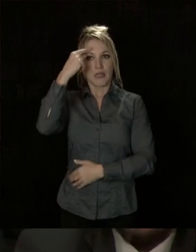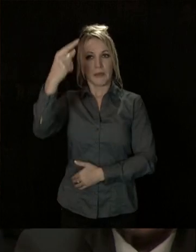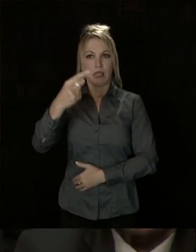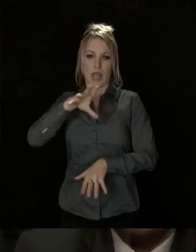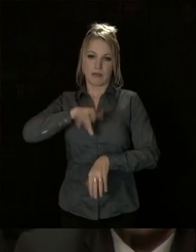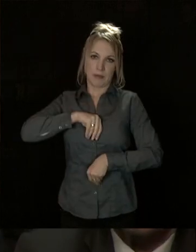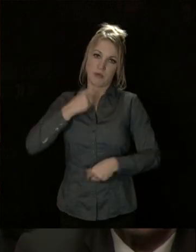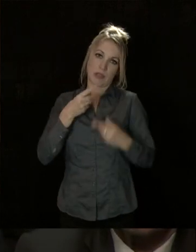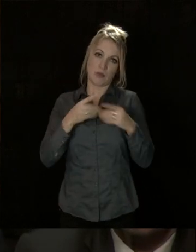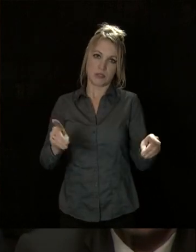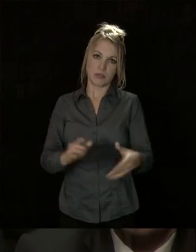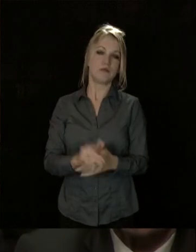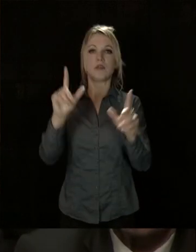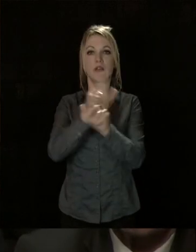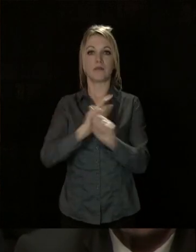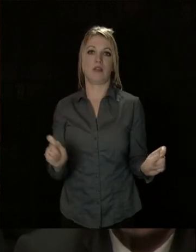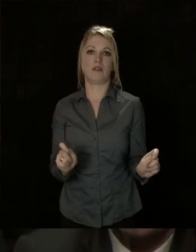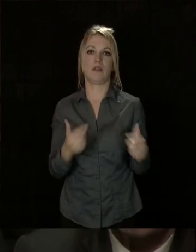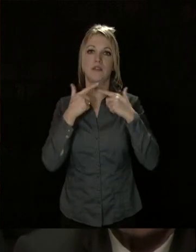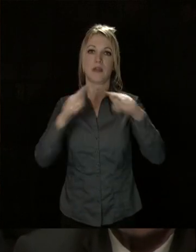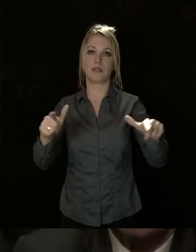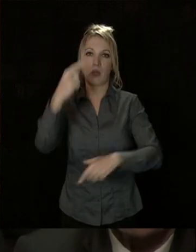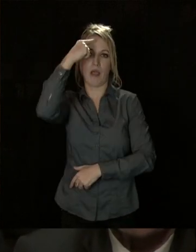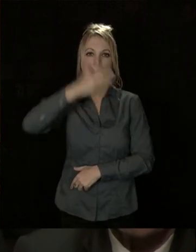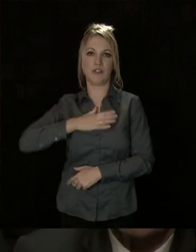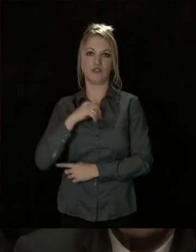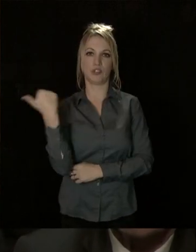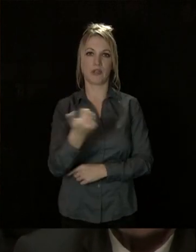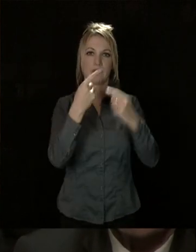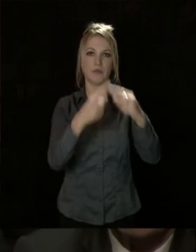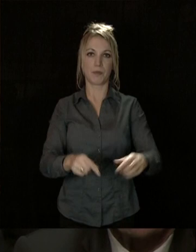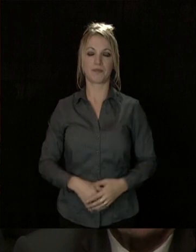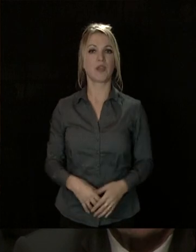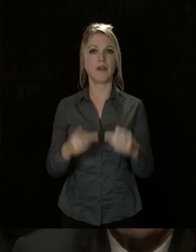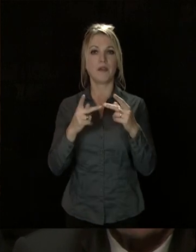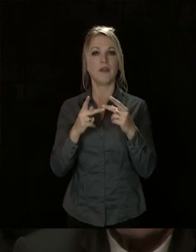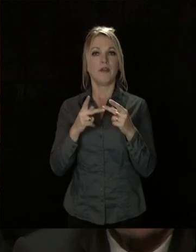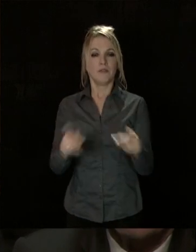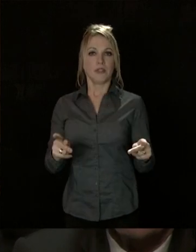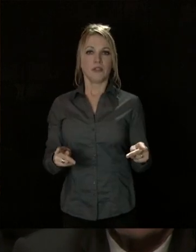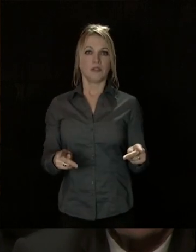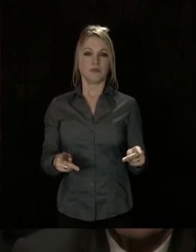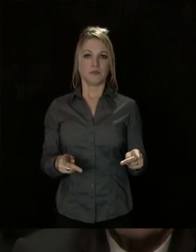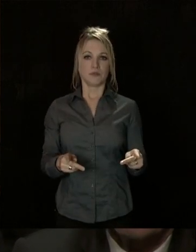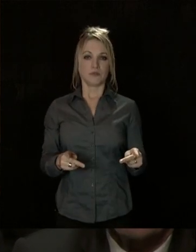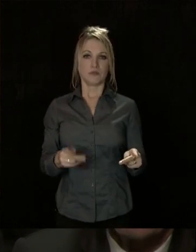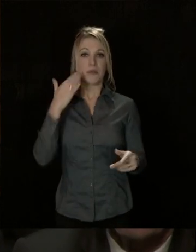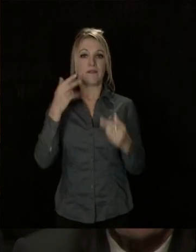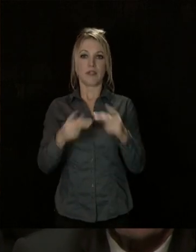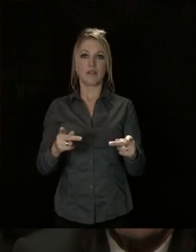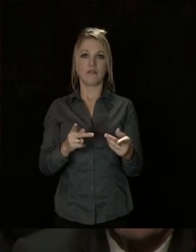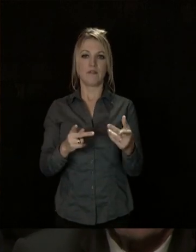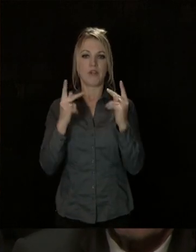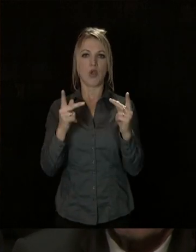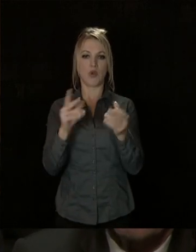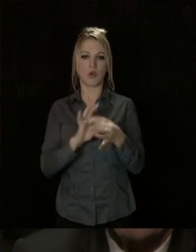donc de démocratie, le respect de la liberté d'opinion. Une ville qui n'a pas de valeur commune